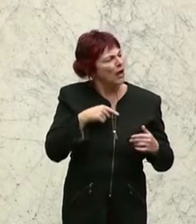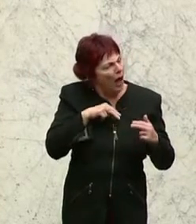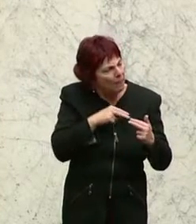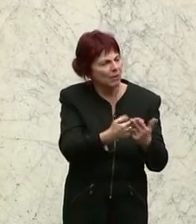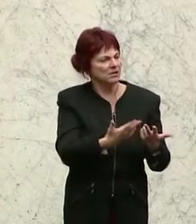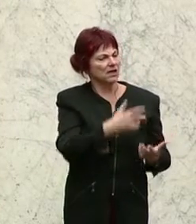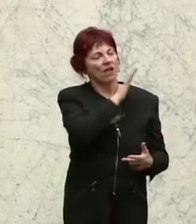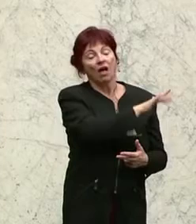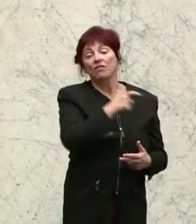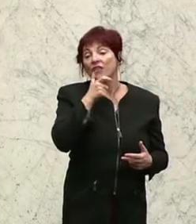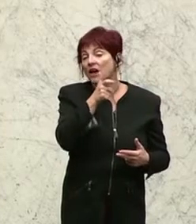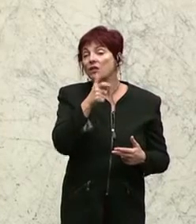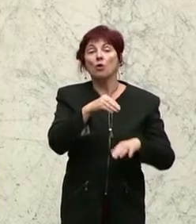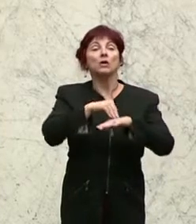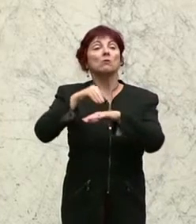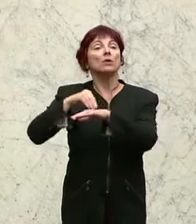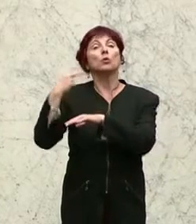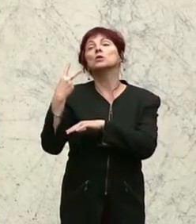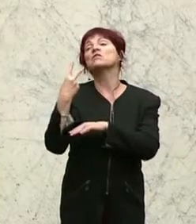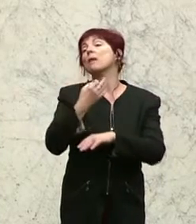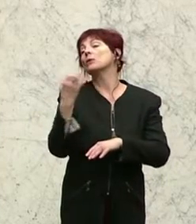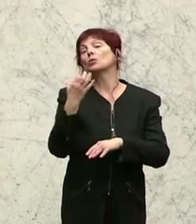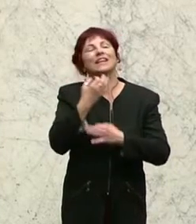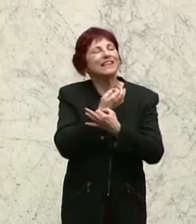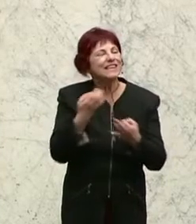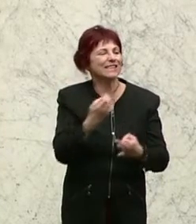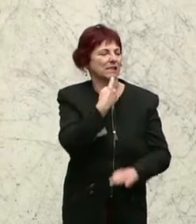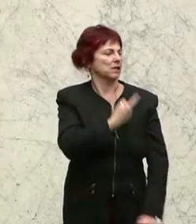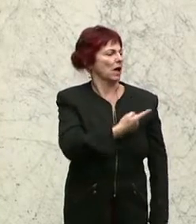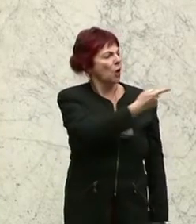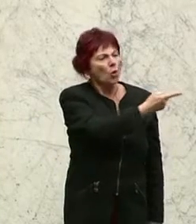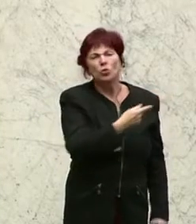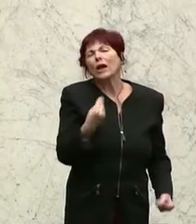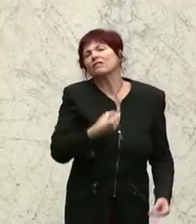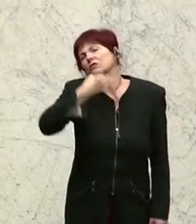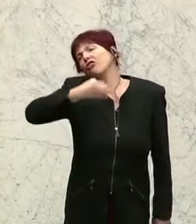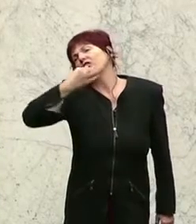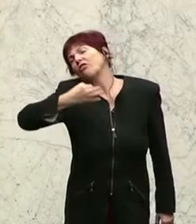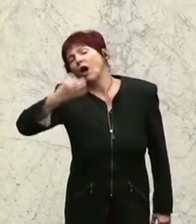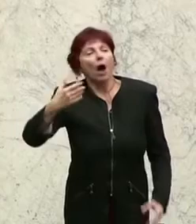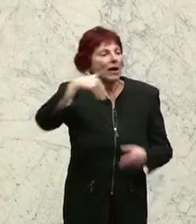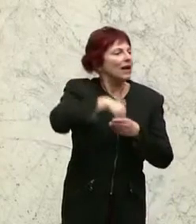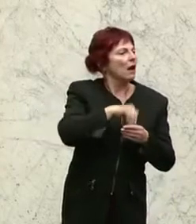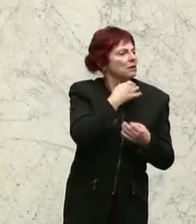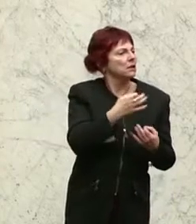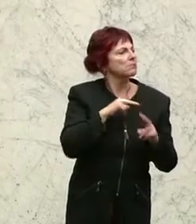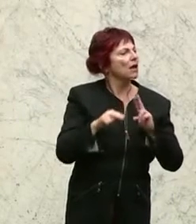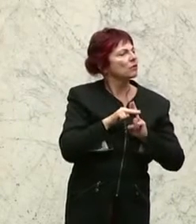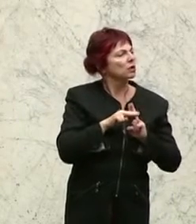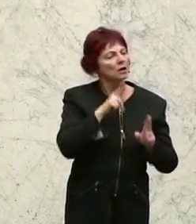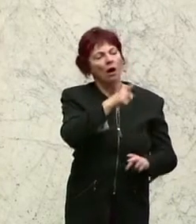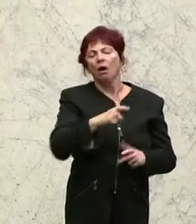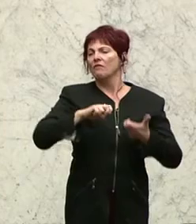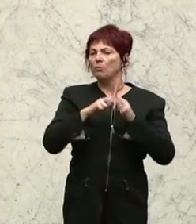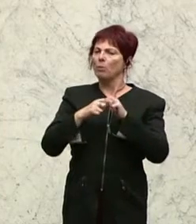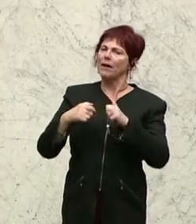eigentlich zwei Minuten nichts gesagt. Sie haben irgendwas erzählt, aber Sie sind überhaupt nicht darauf eingegangen. Das Einzige, was ich gehört habe, wir haben ein Problem im Bereich